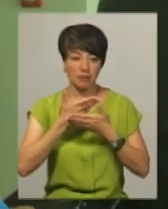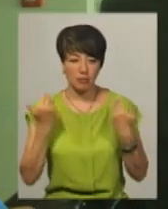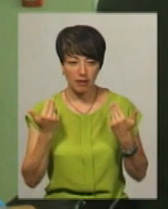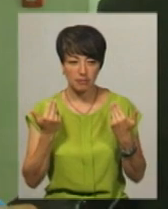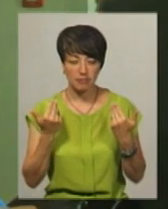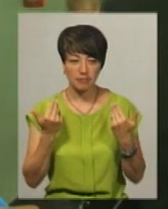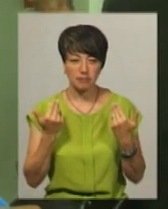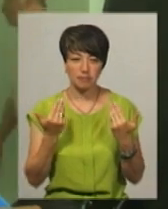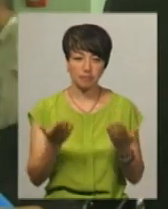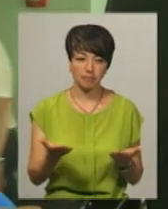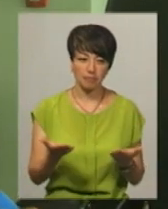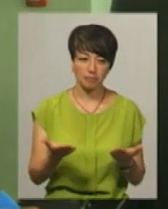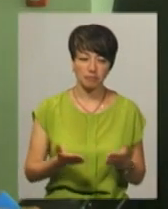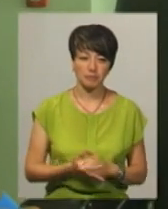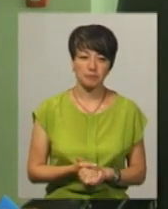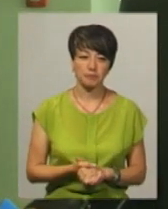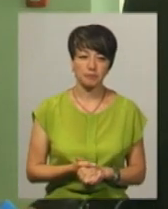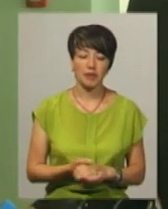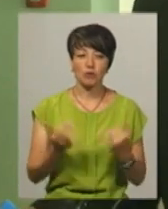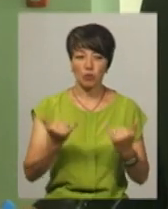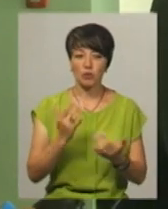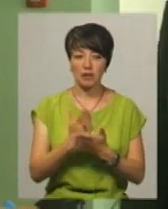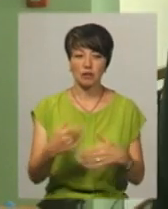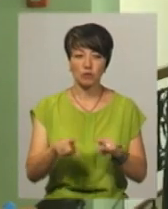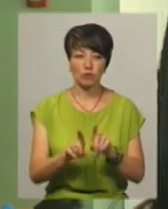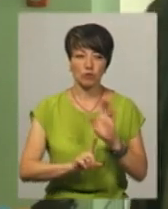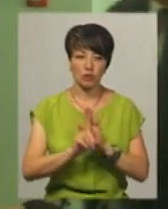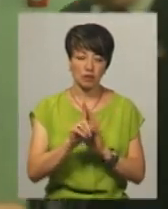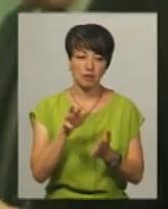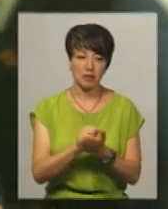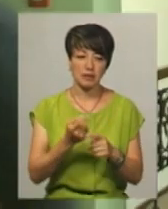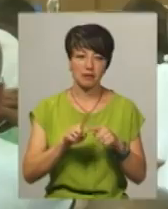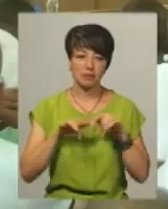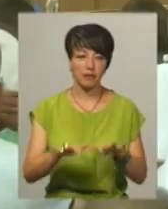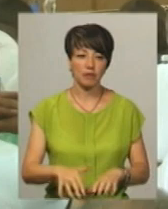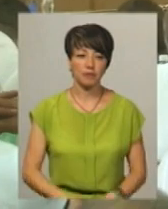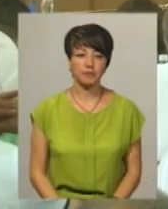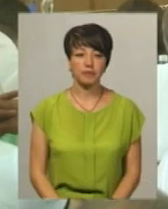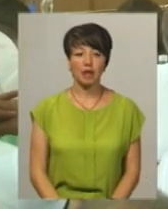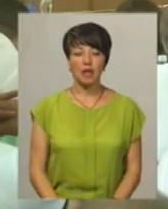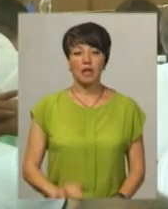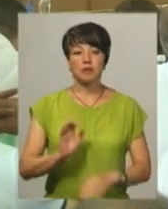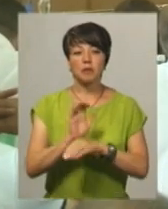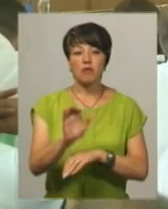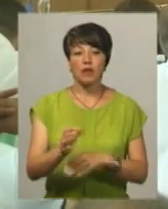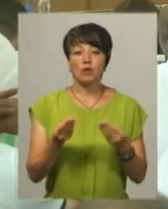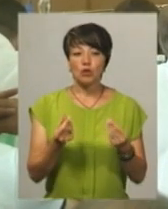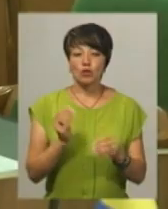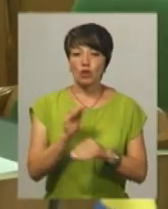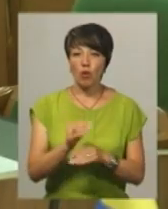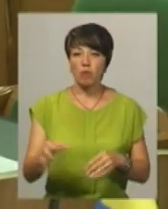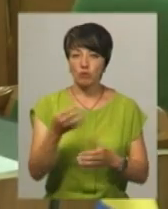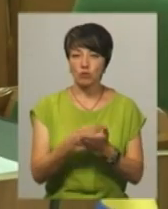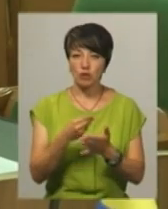не було. Тобто, от воно сьогодні є, от сьогодні ми починаємо займатися цим вирішенням. Спрямувати додаткові гроші з обласного